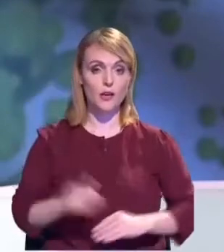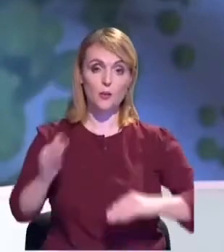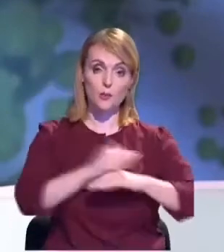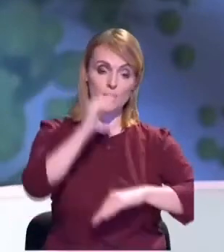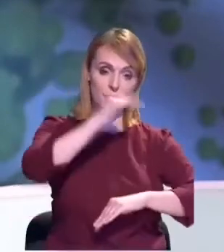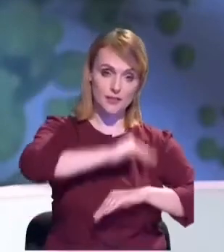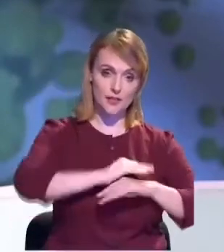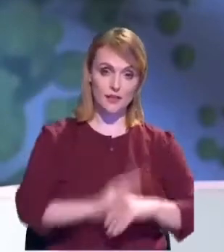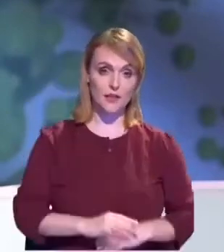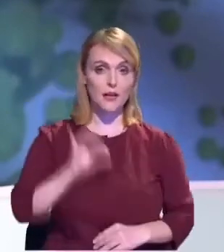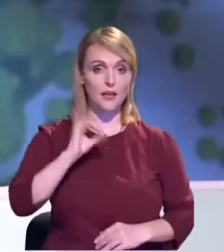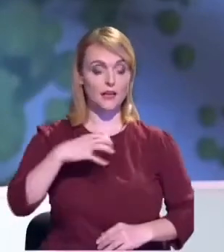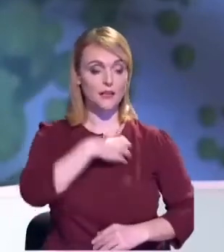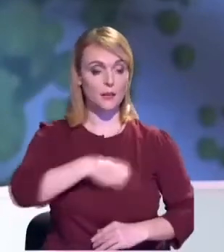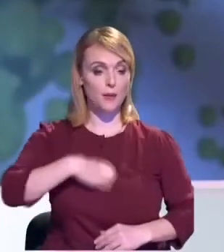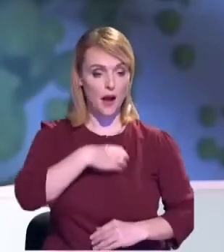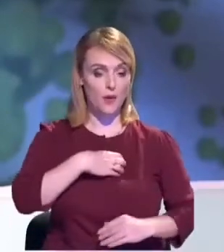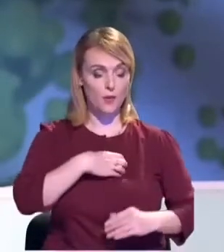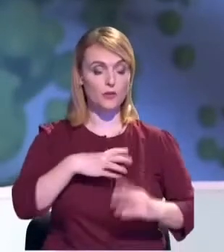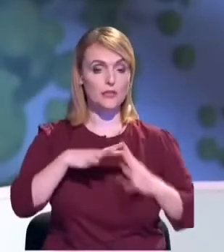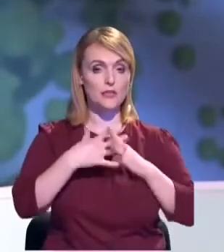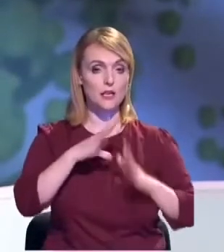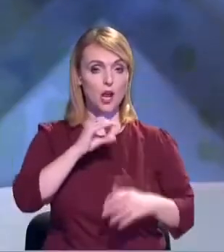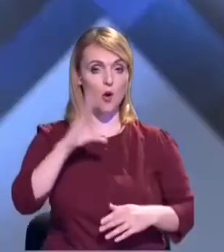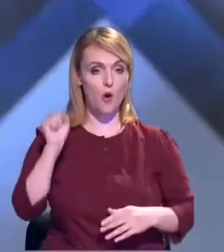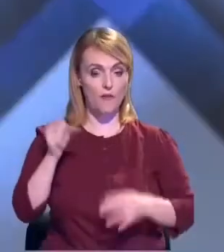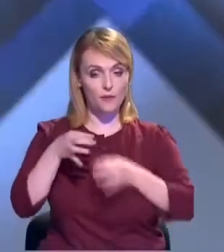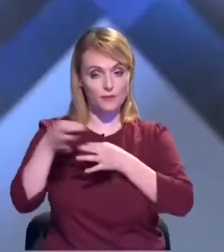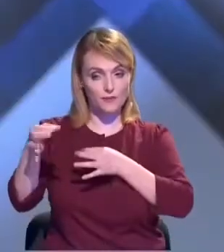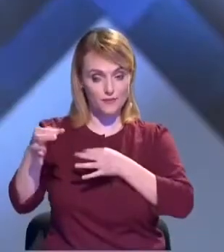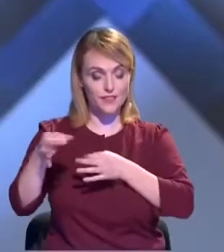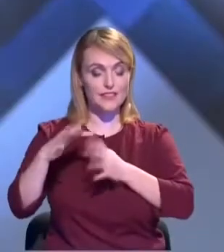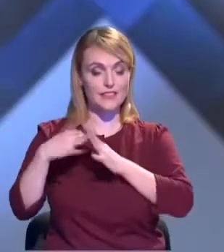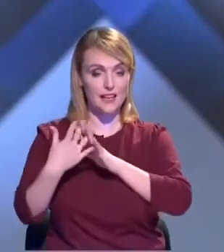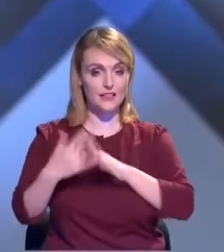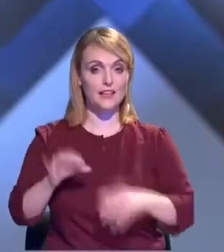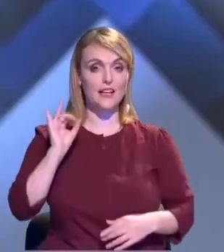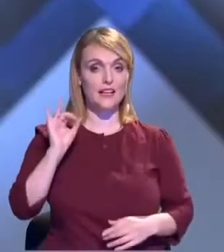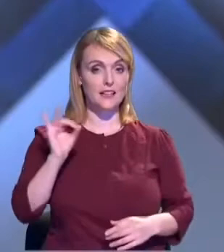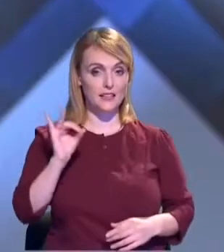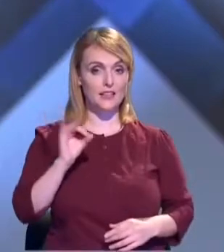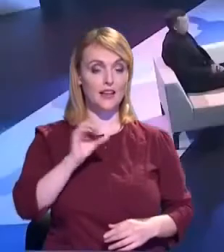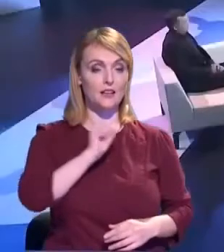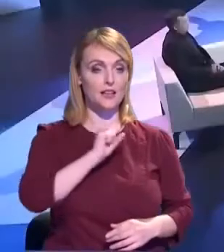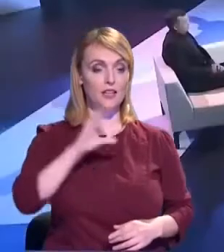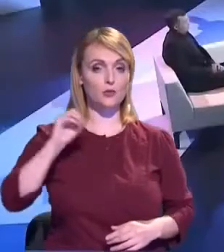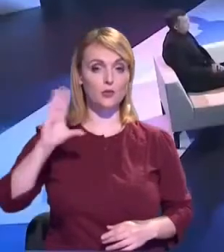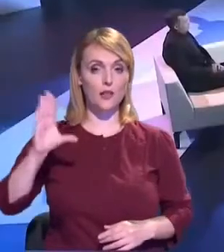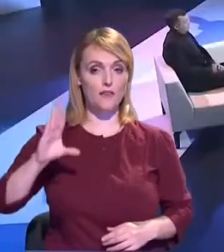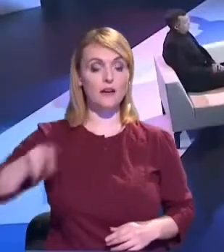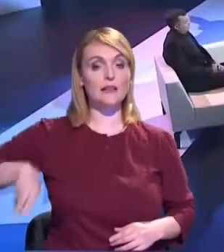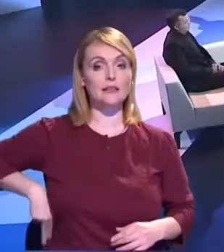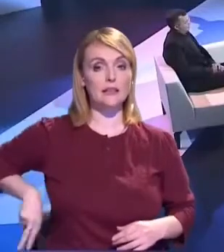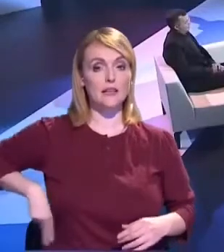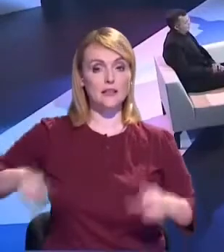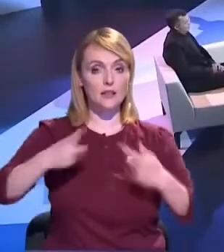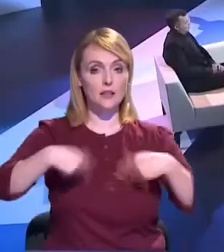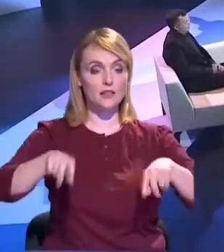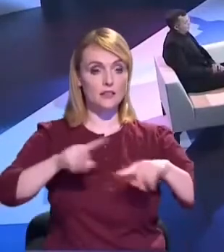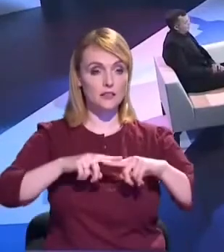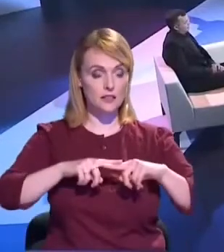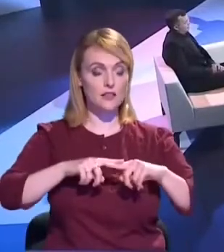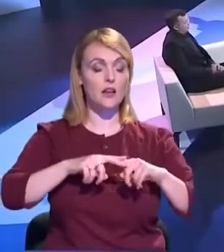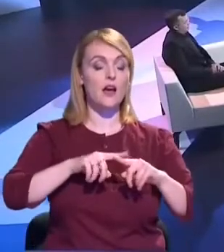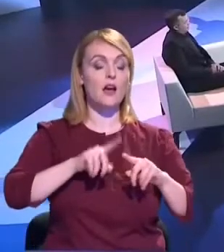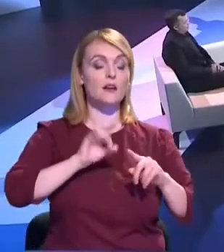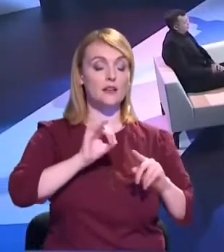Camerzan, primar satul Filipen, Raion Uliova. Bună seara! Bună seara! Și domnul Andrei Sula, șef departamentul aprovizionare